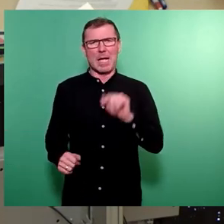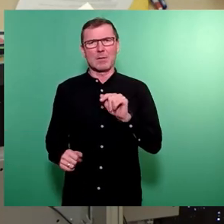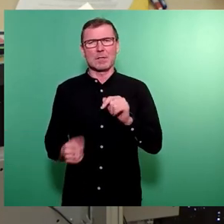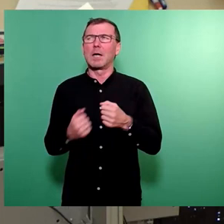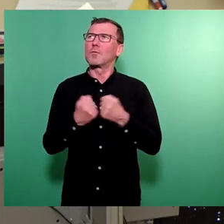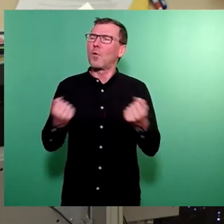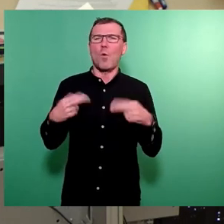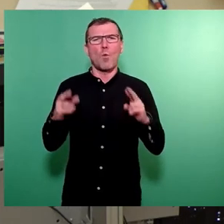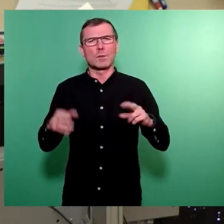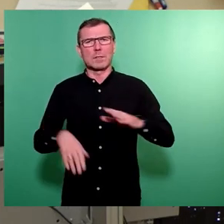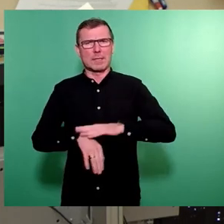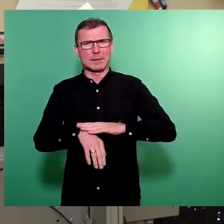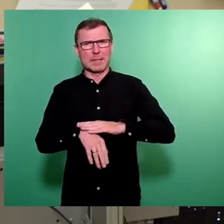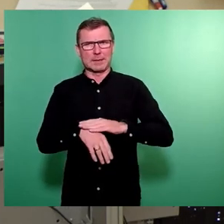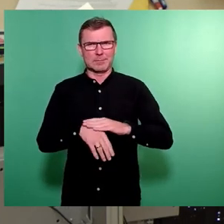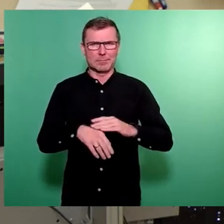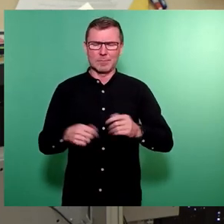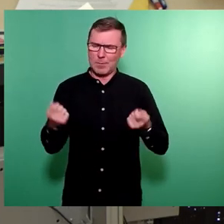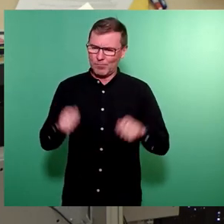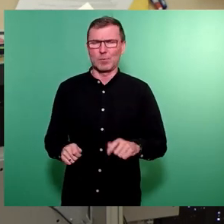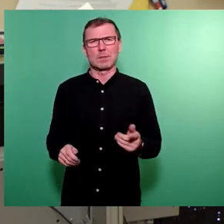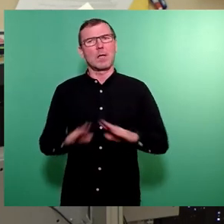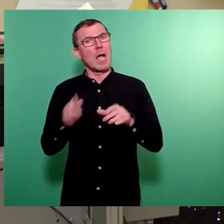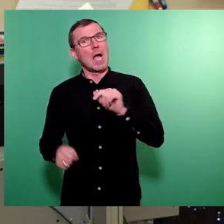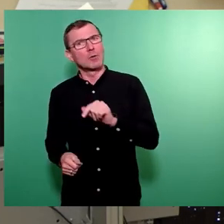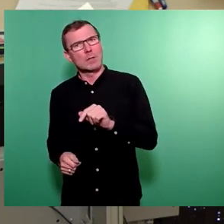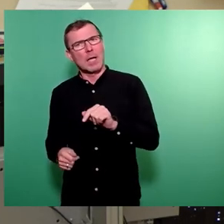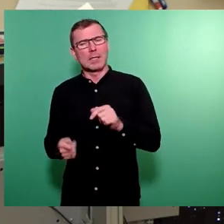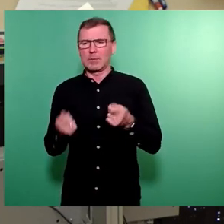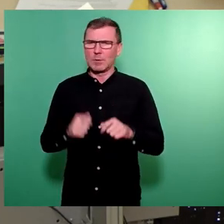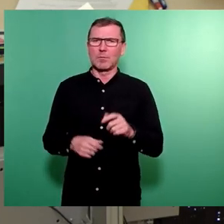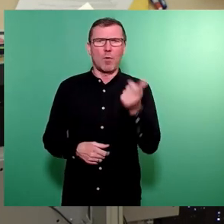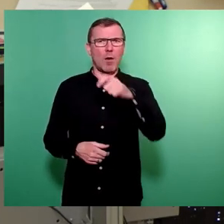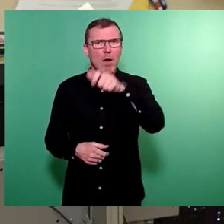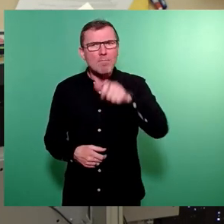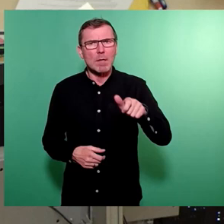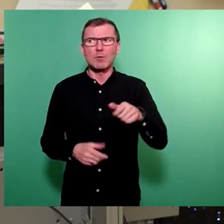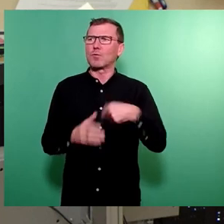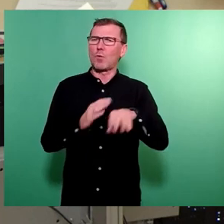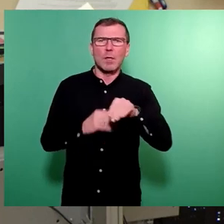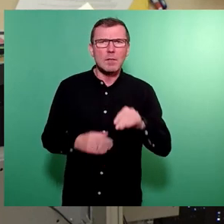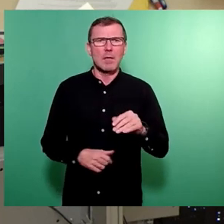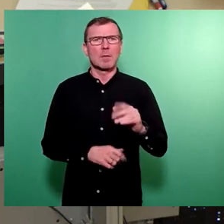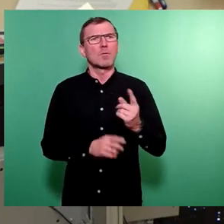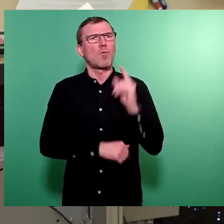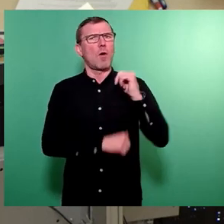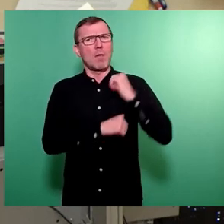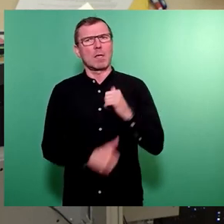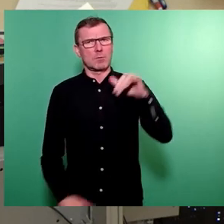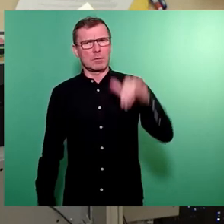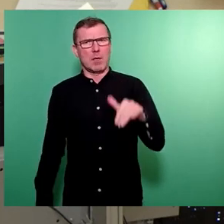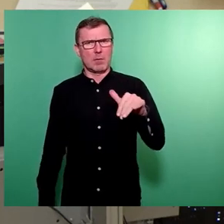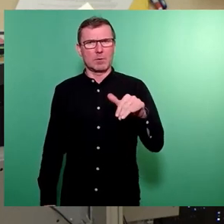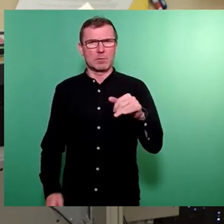Unsicherheit machen. Es ist wieder ein Haushalt in Zeiten, wo Menschen, aber auch Unternehmen große Lasten tragen, nach dem starken